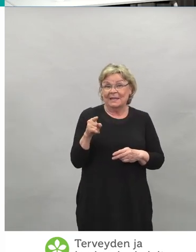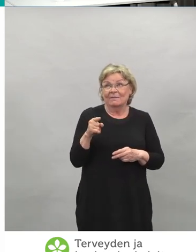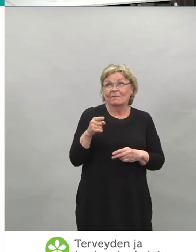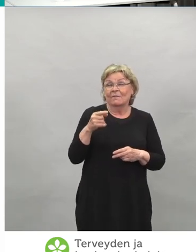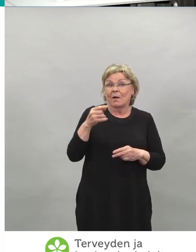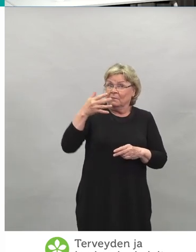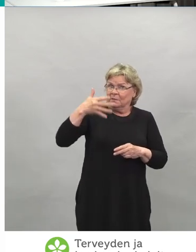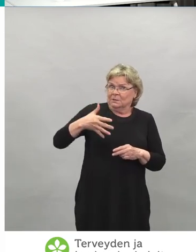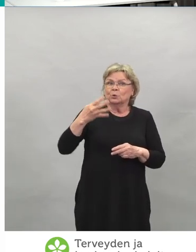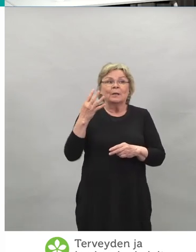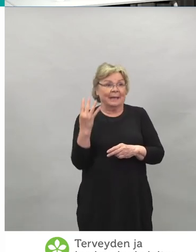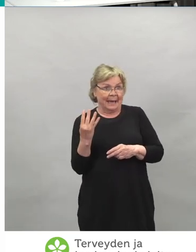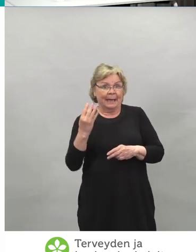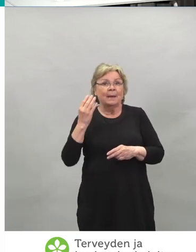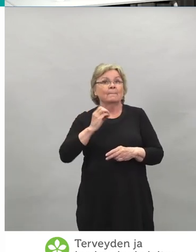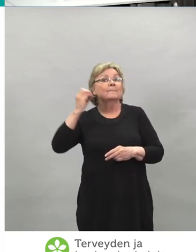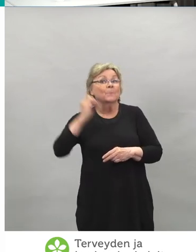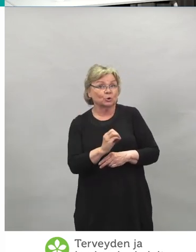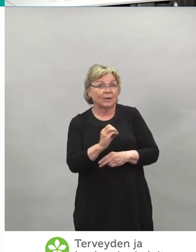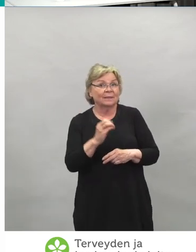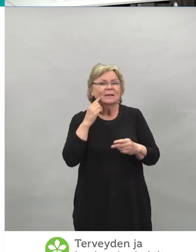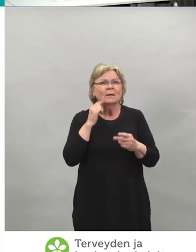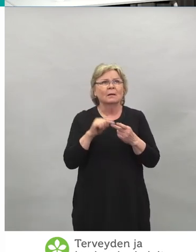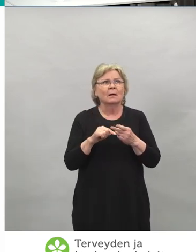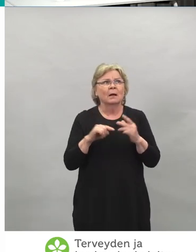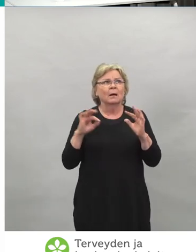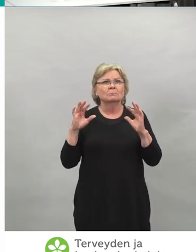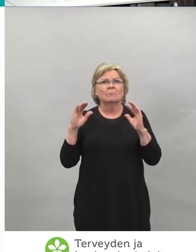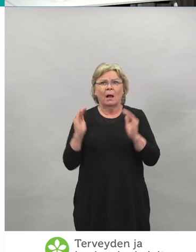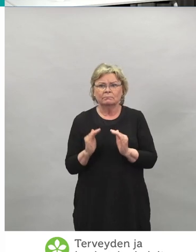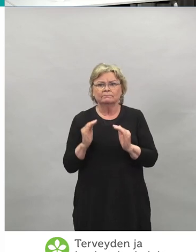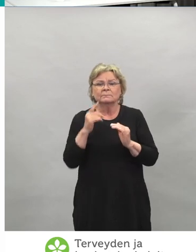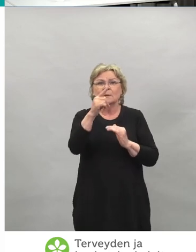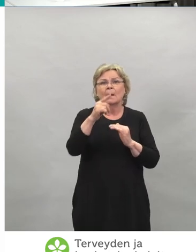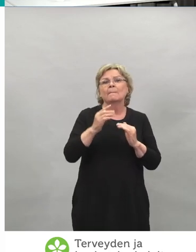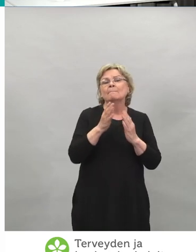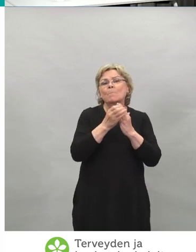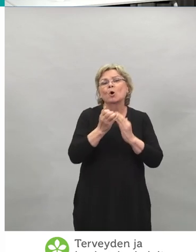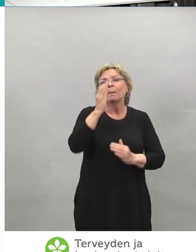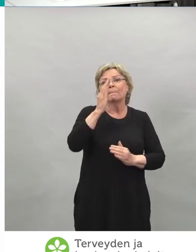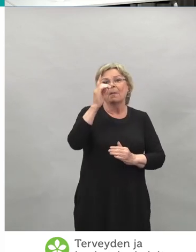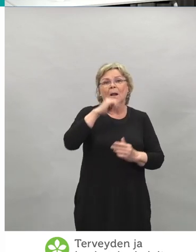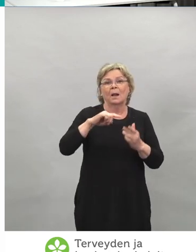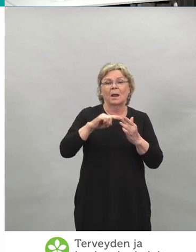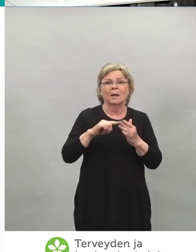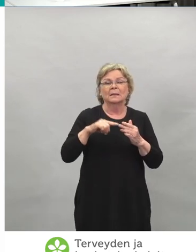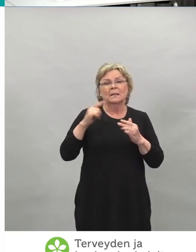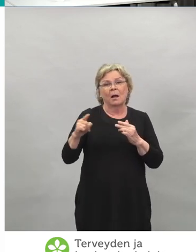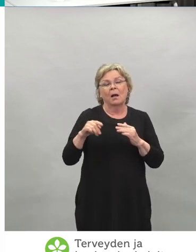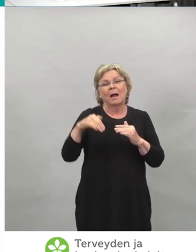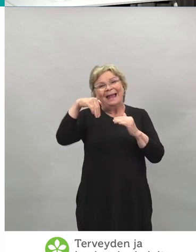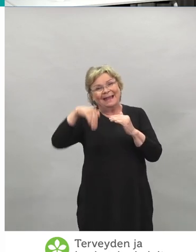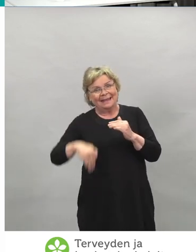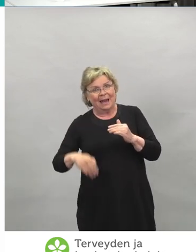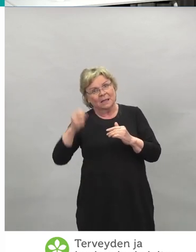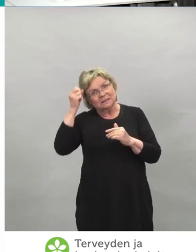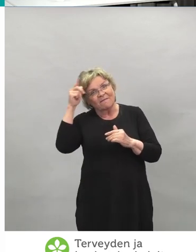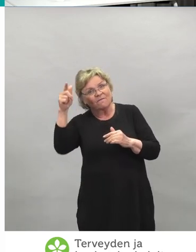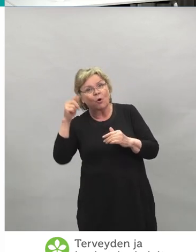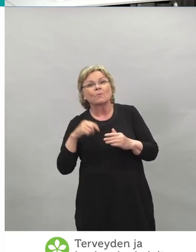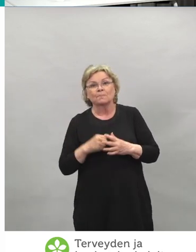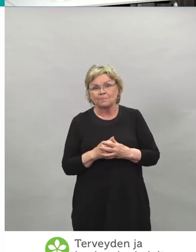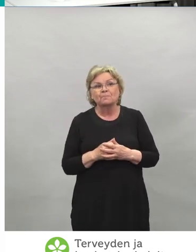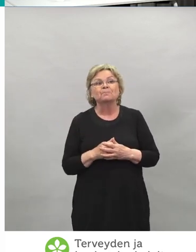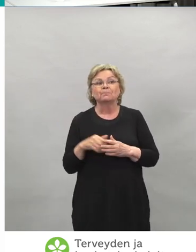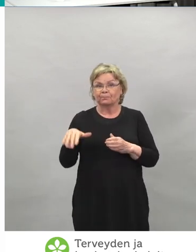prosenttiin Alinon Pohjanmaalla ja korkein oli Etelä-Savossa. Ja näissä on tosiaan hyvin